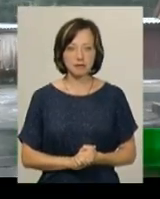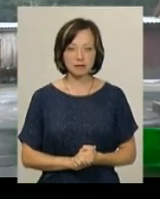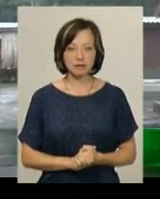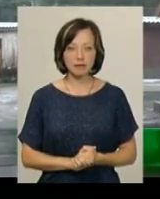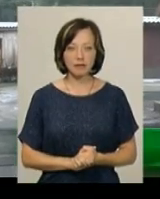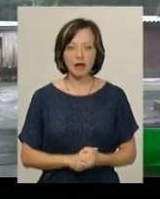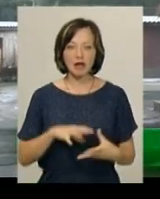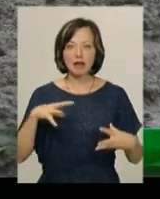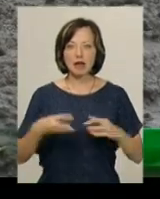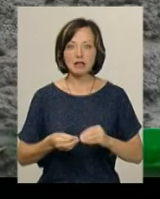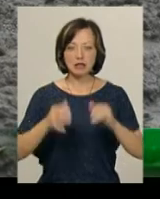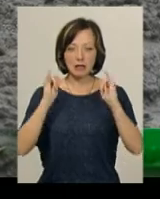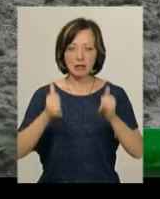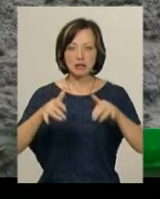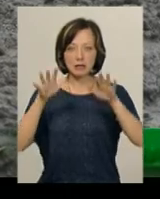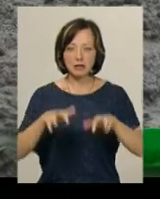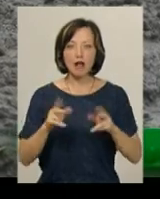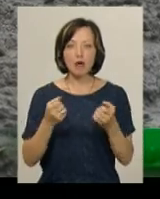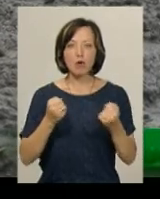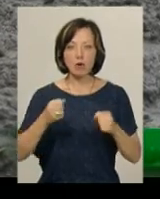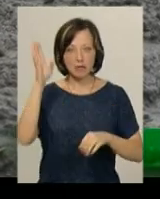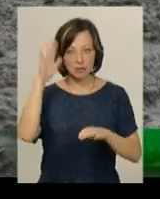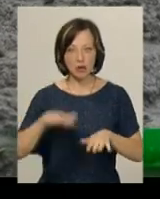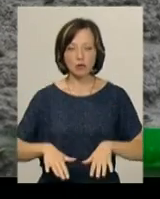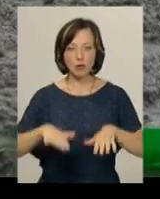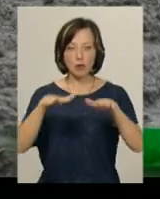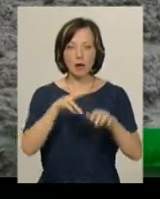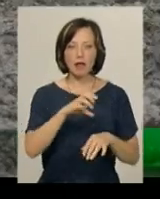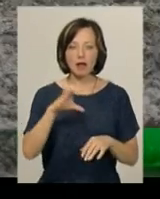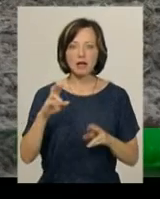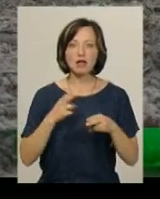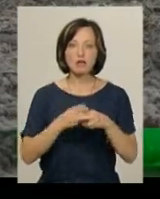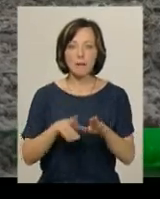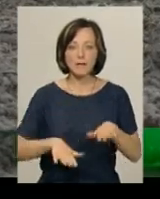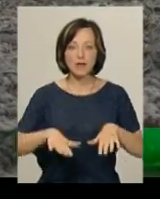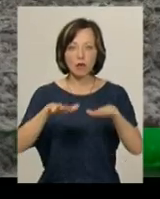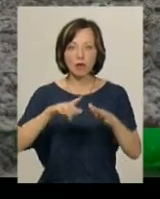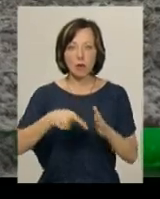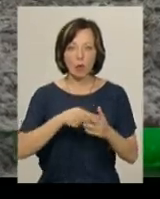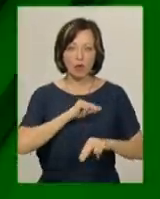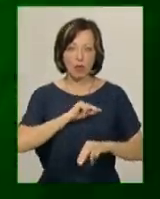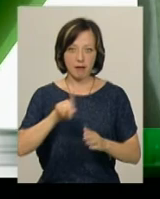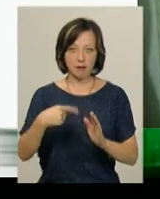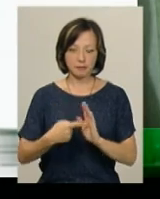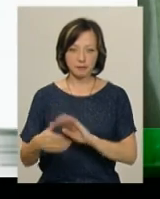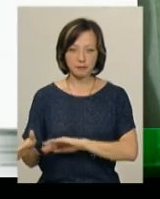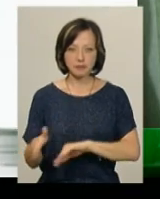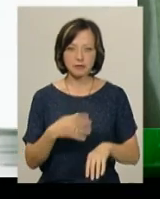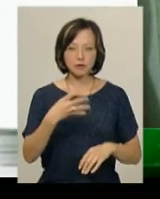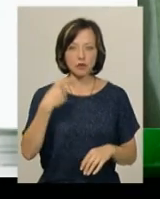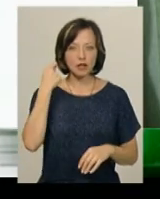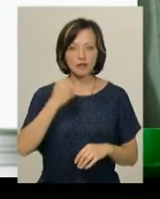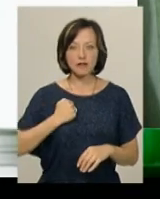Наслідки зливи, як боролися з затопленням хмельничани, рятувальники та як запобігають підтопленням комунальники. 40